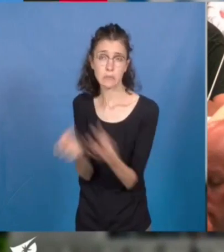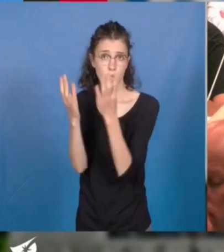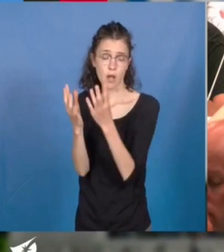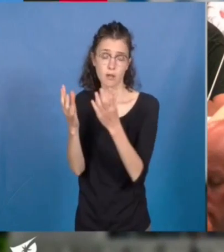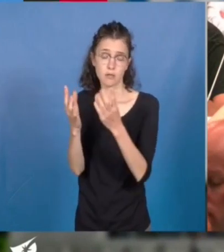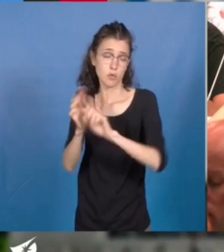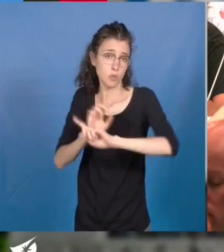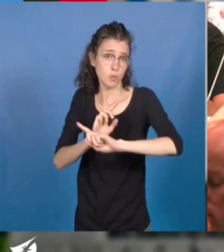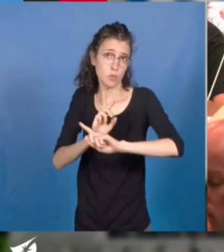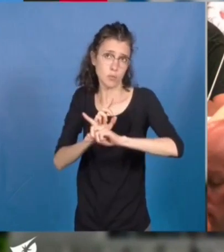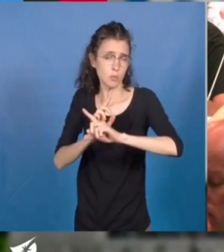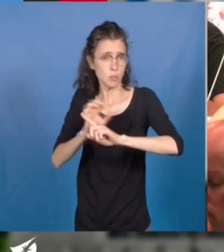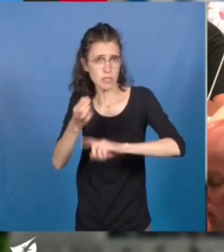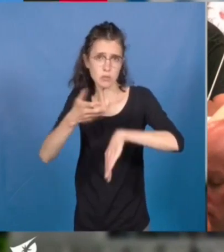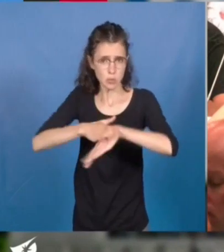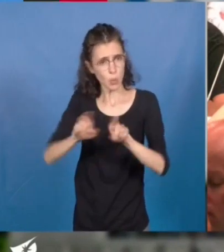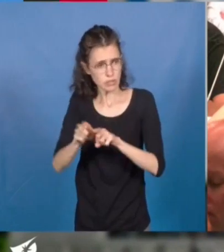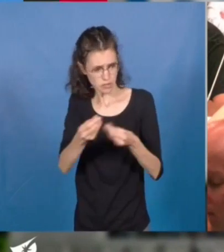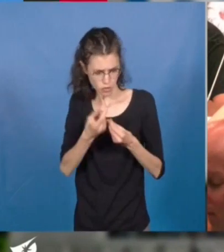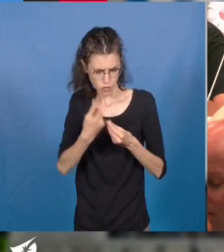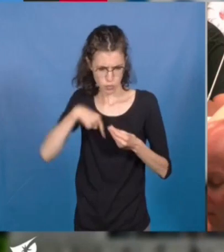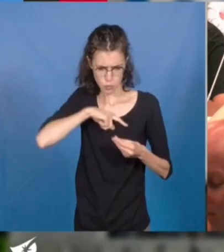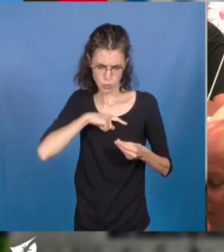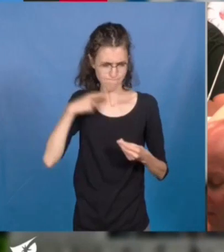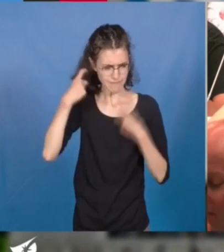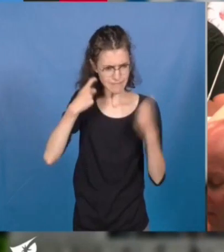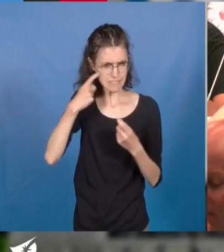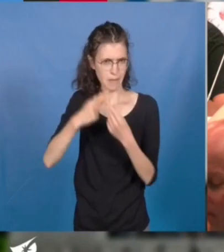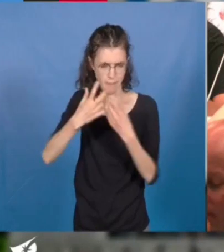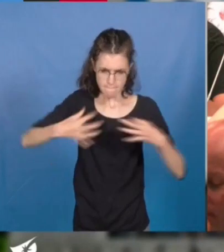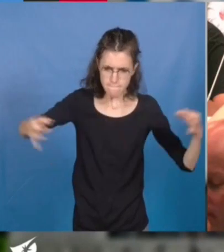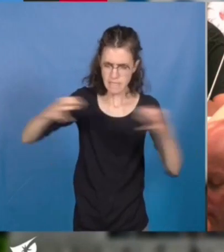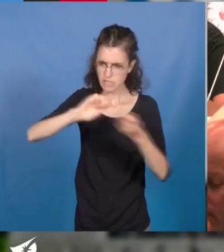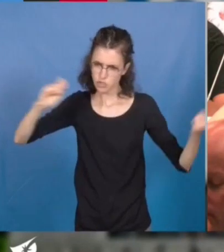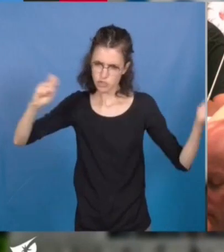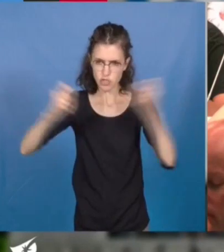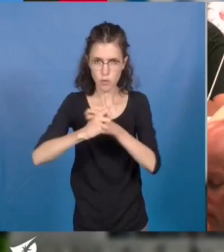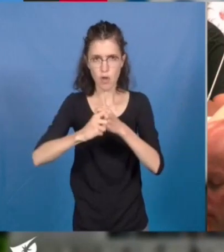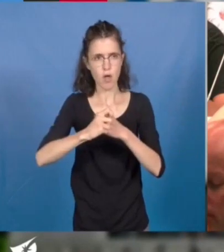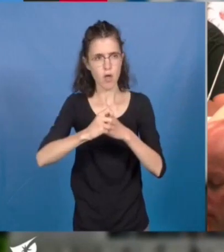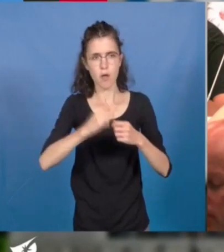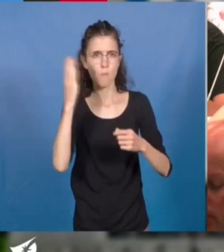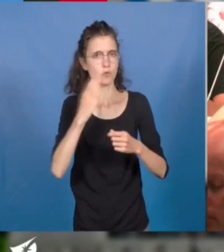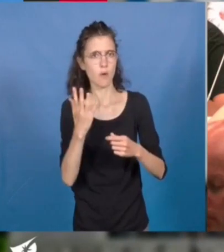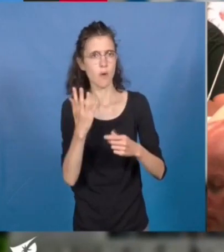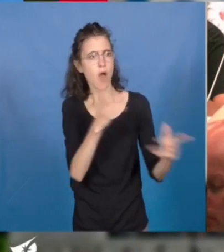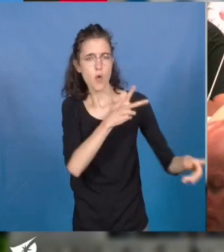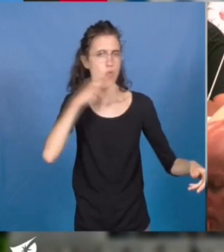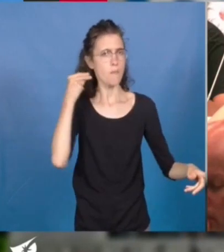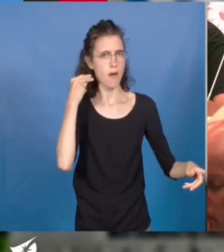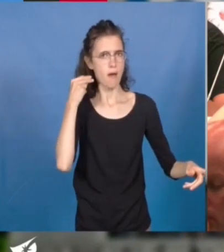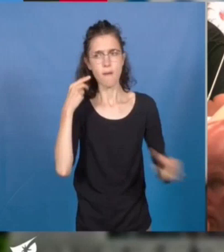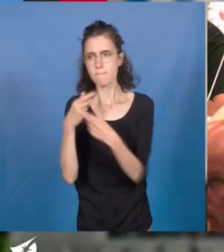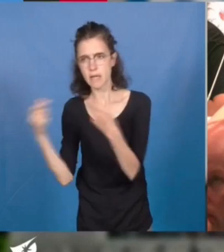les modèles sanitaires à l'échelle du pays et d'exiger que plus de moyens humains comme matériels soient dévolus à la santé. Les